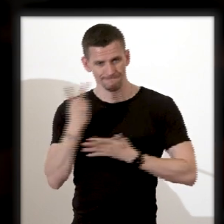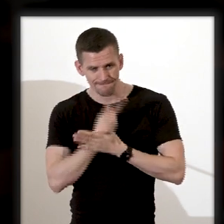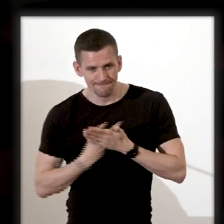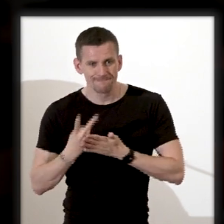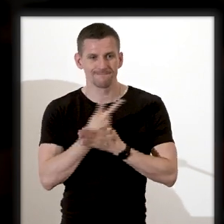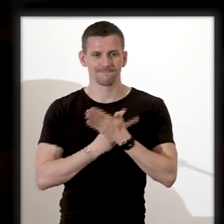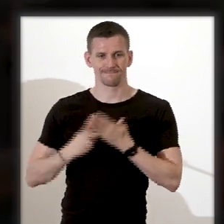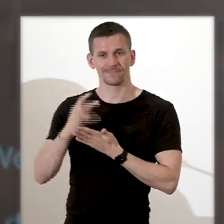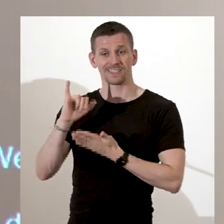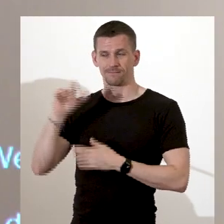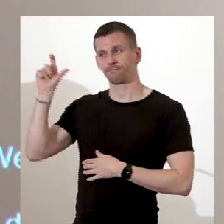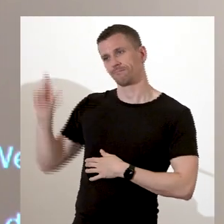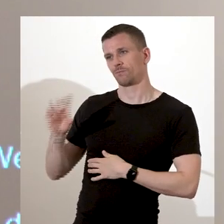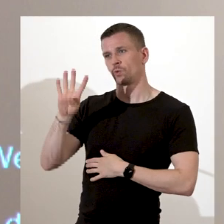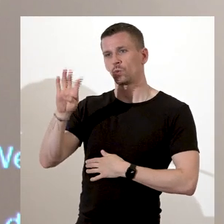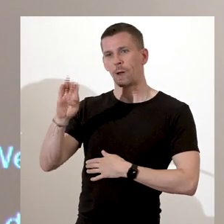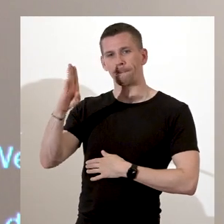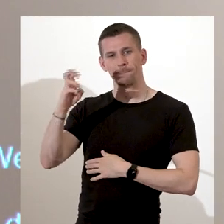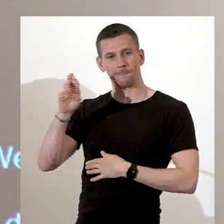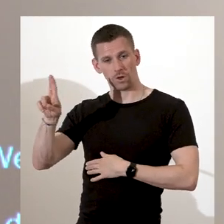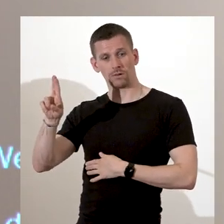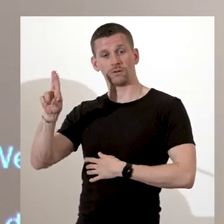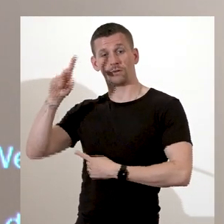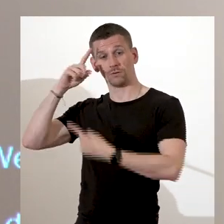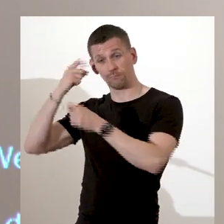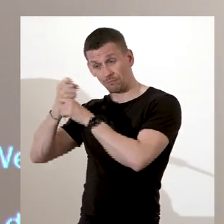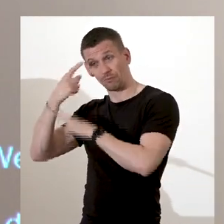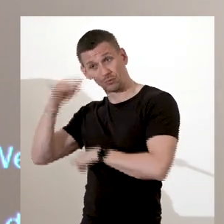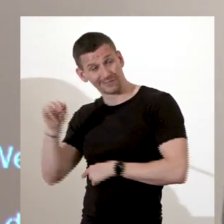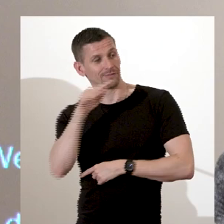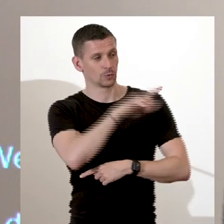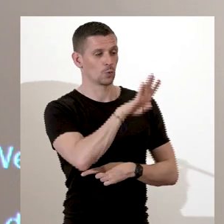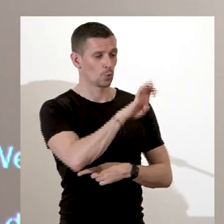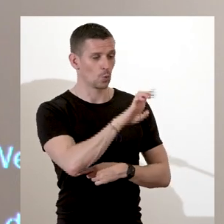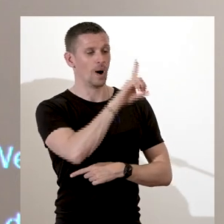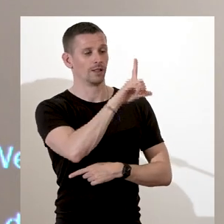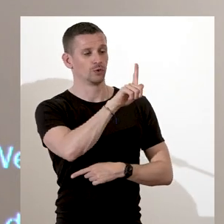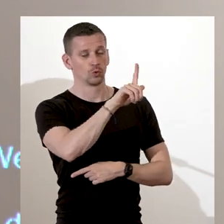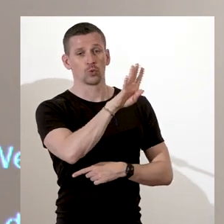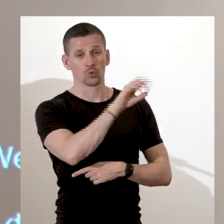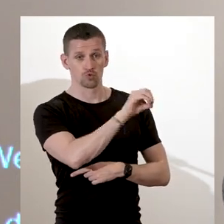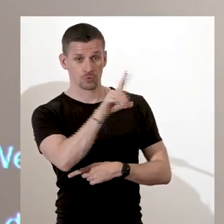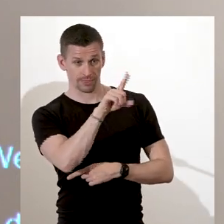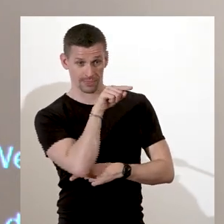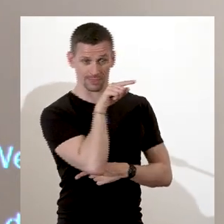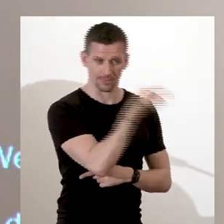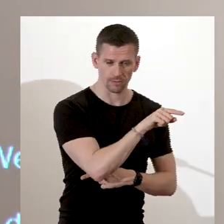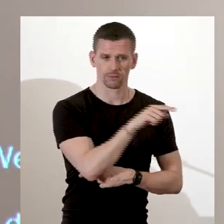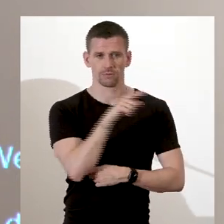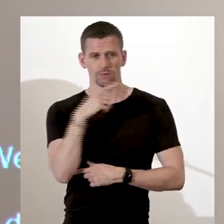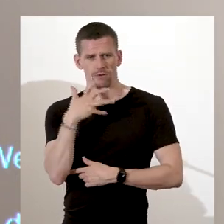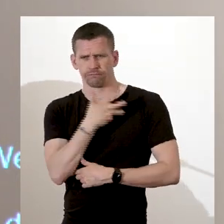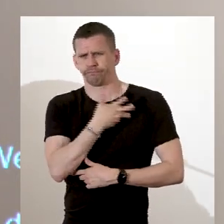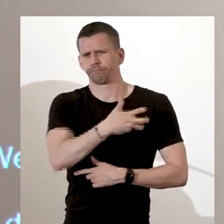Josiah Wedgwood. Josiah Wedgwood,'est le manufacturier de porcelaine le plus connu d'Angleterre de l'époque, qui est déjà très très riche et qui dit qu'il peut lui